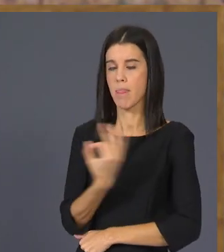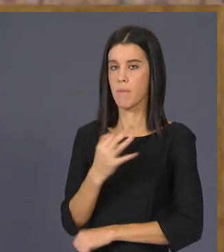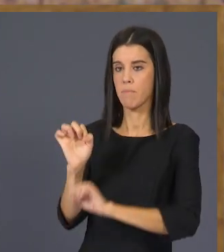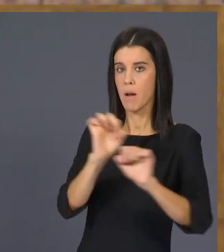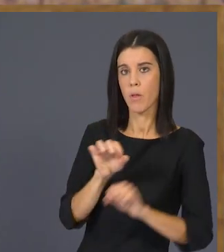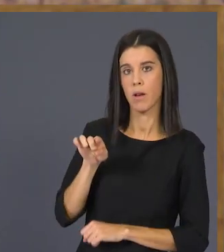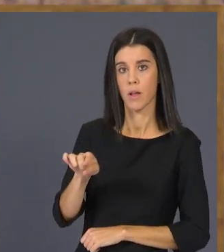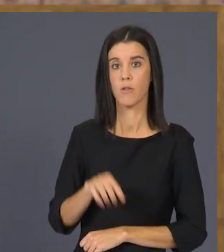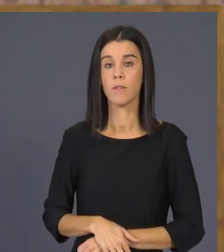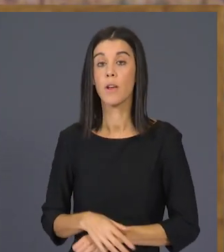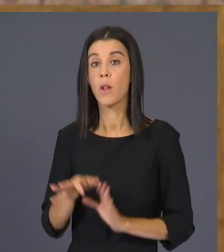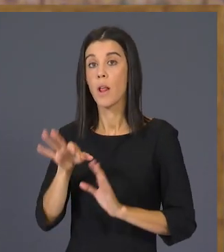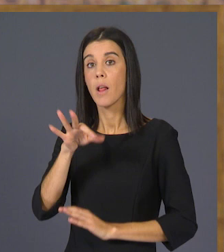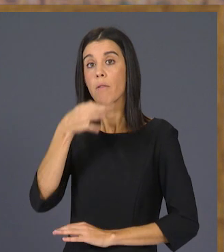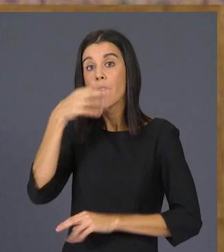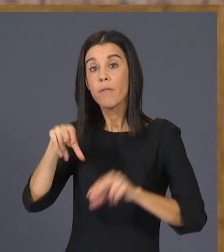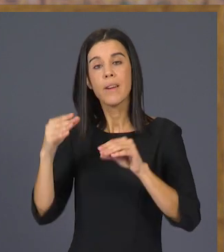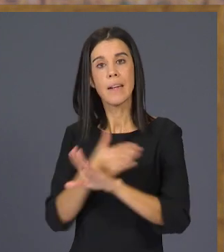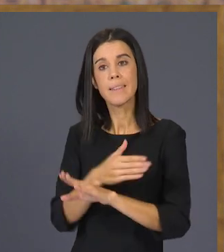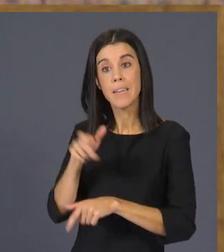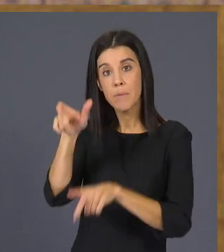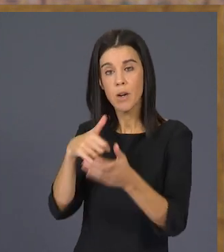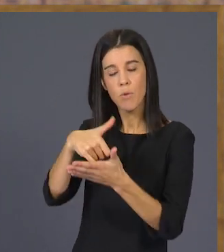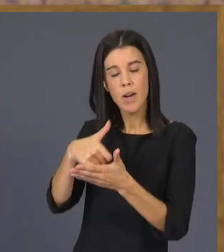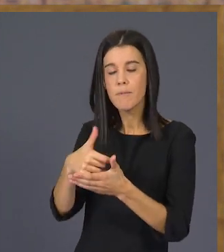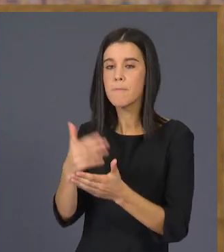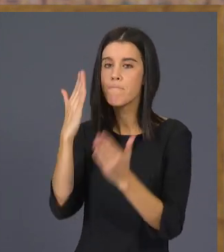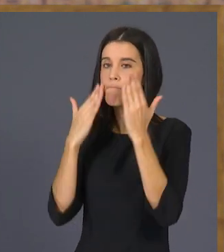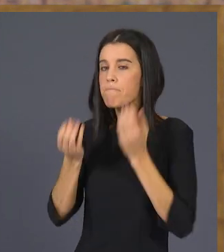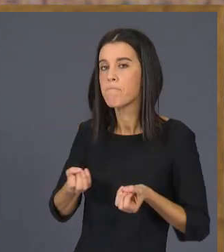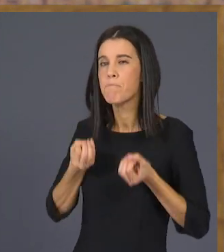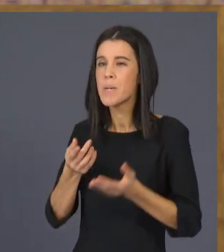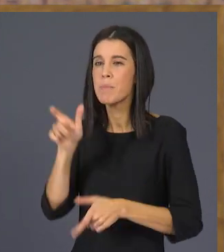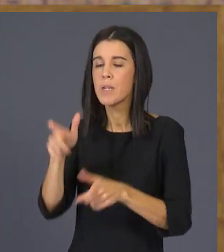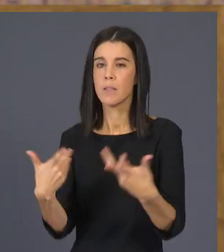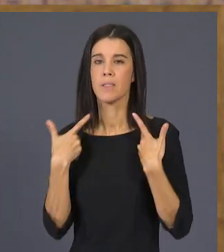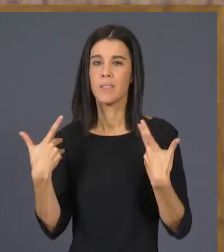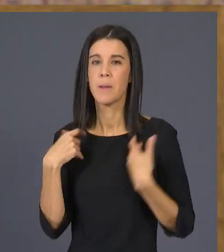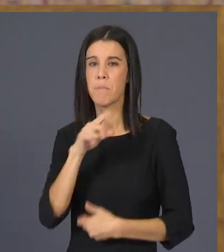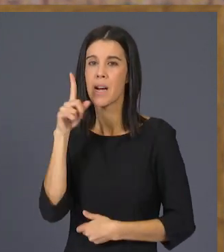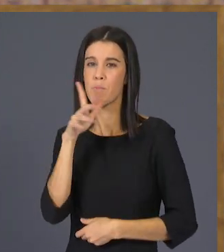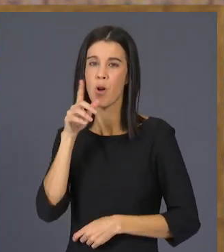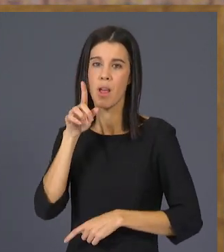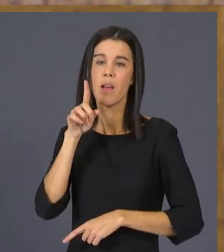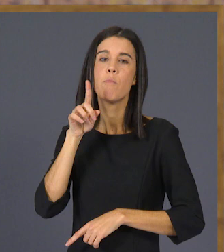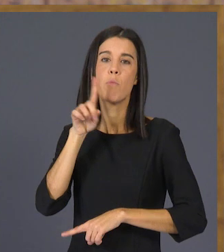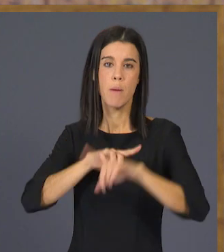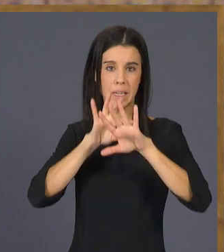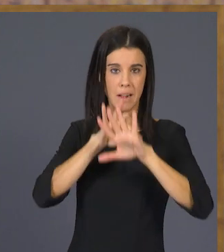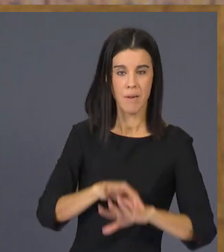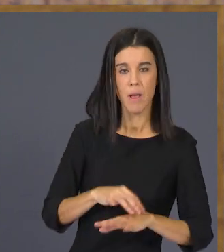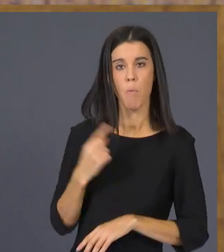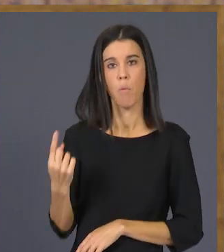A elles, abans d'acabar, envia tot el meu efecte, als que pitjor ho estan passant, per les dificultats, per la malaltia, per la